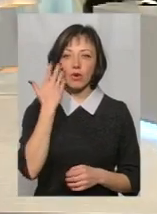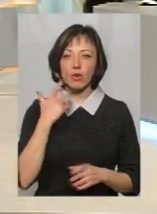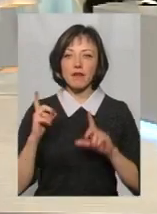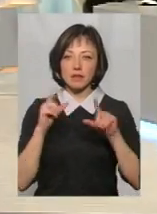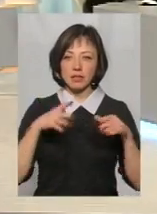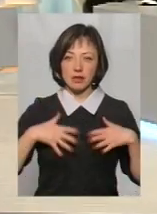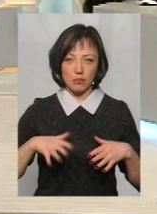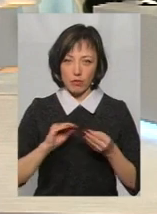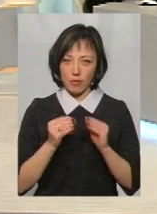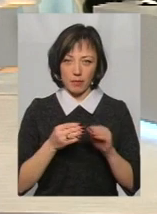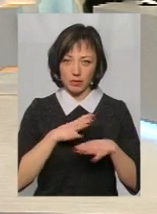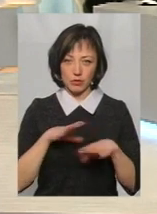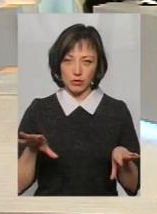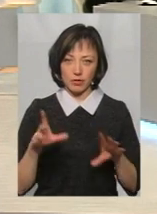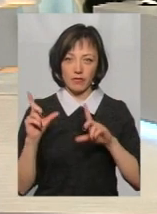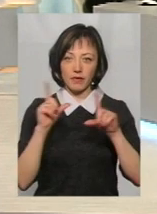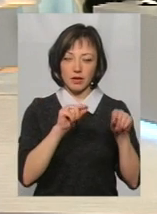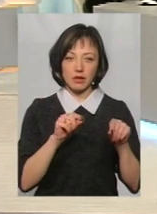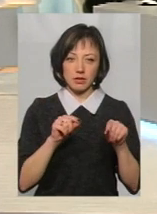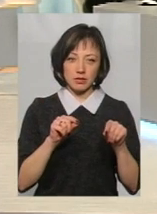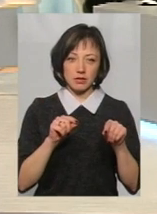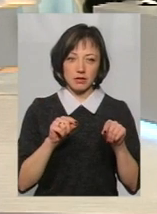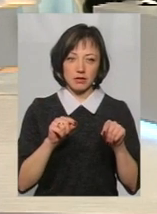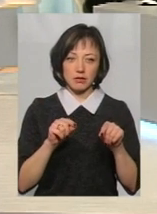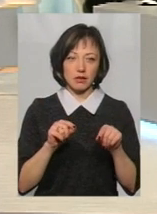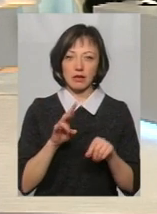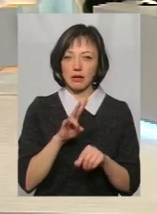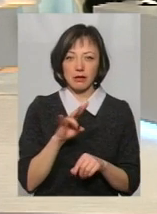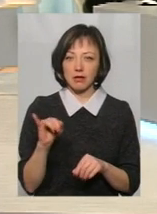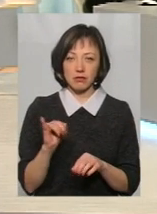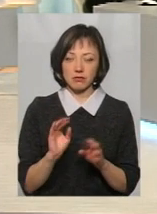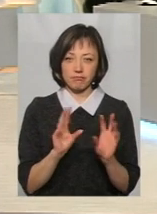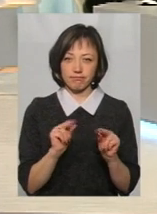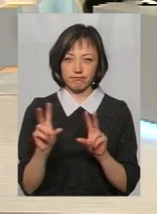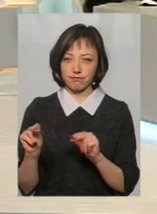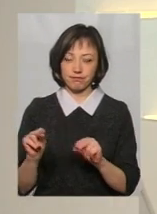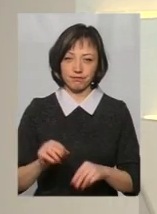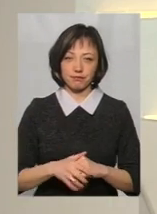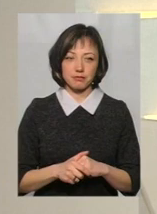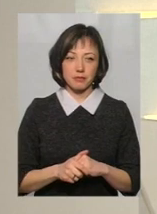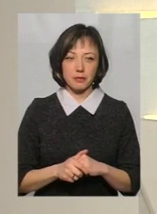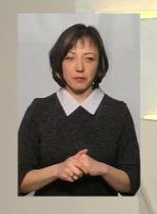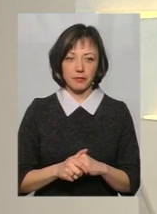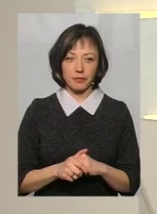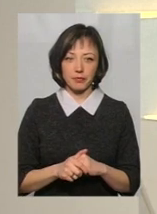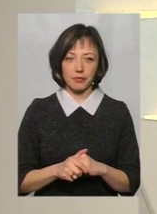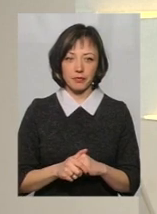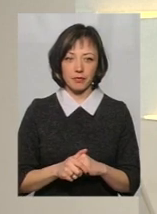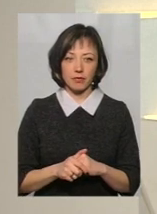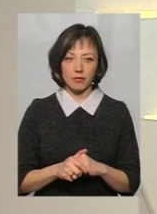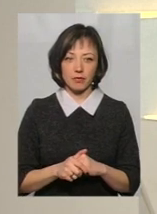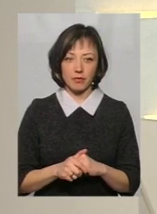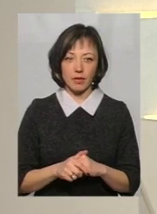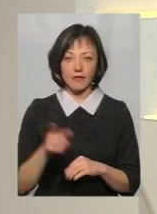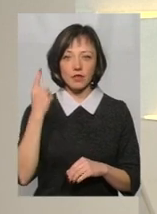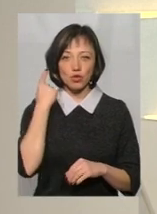з Криму, у вас не було ніяких проблем, от виїхати звідти? Ні, слава Богу. А, ну, можливо, там, ну,